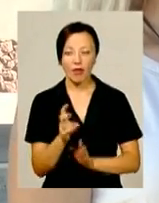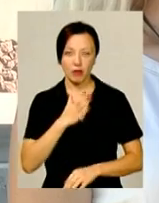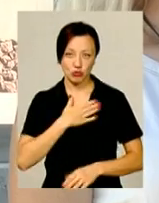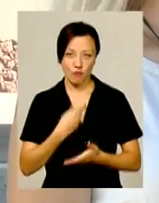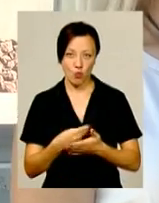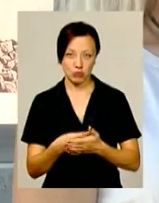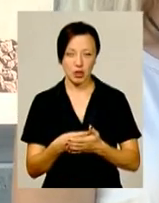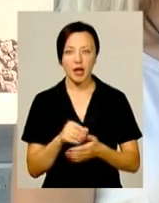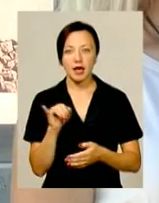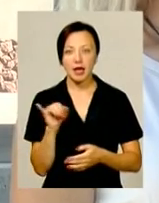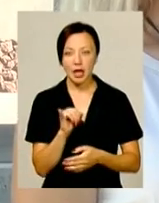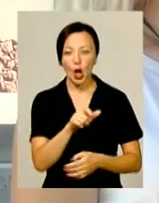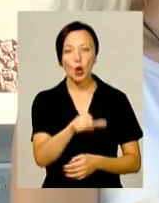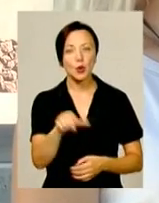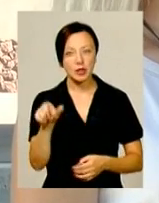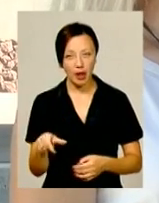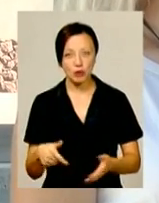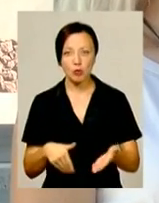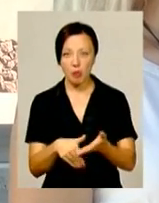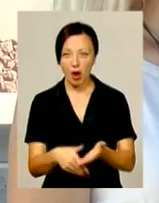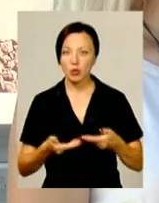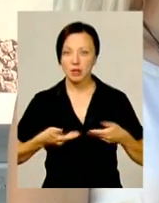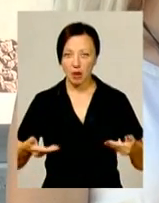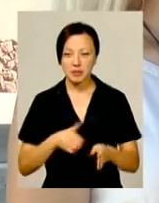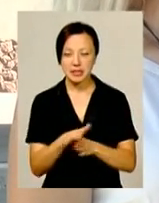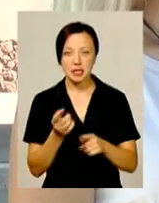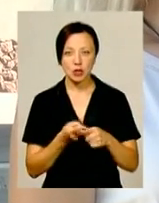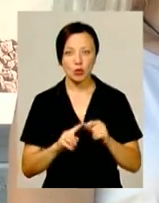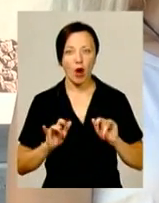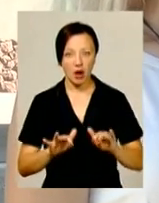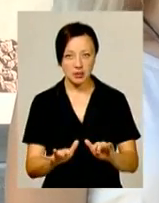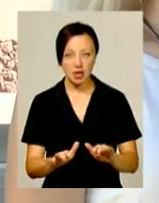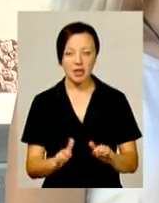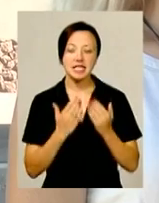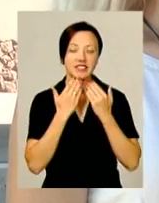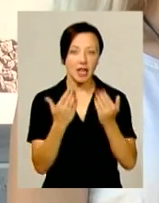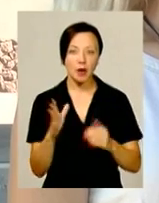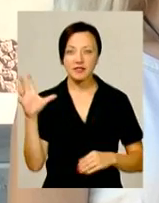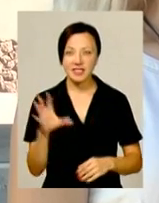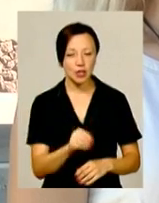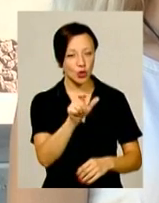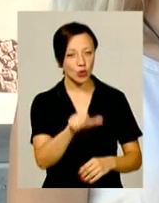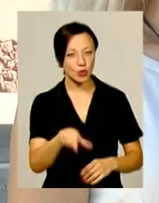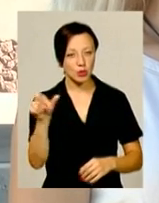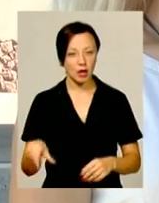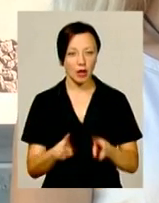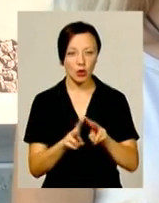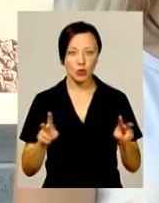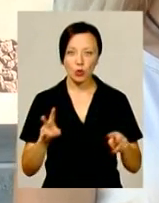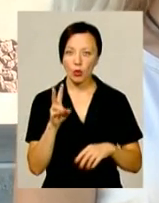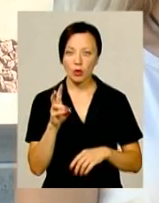нашого фонду і небайдужі громадяни, які допомагають нам здійснити цю акцію. Тож звертаємося до всіх, хто